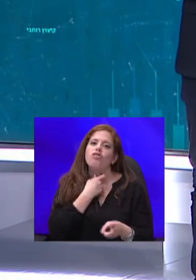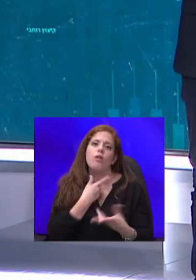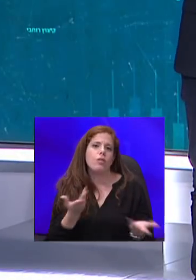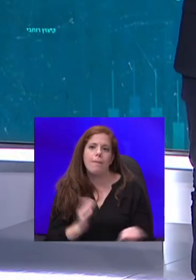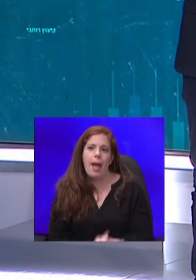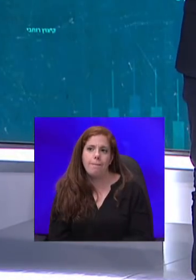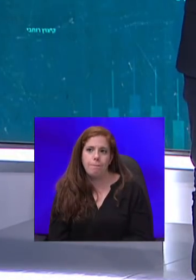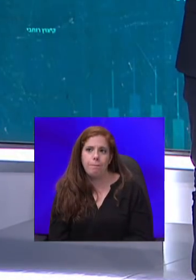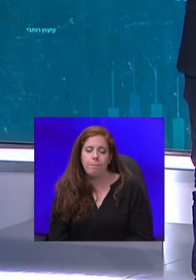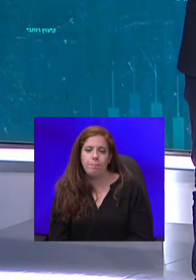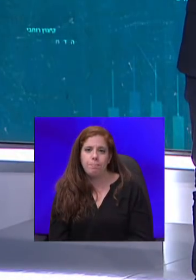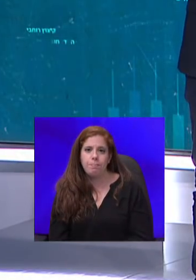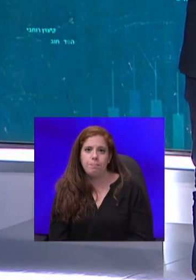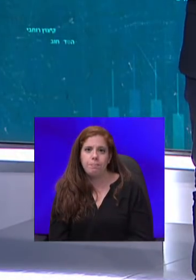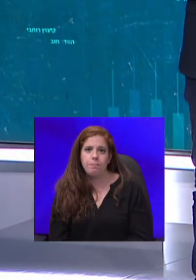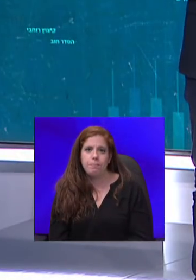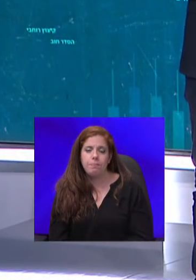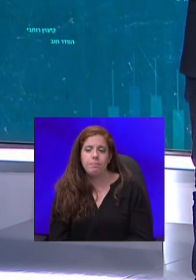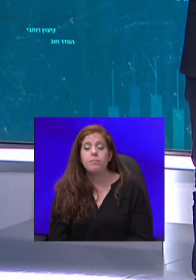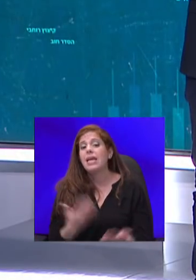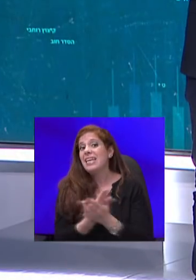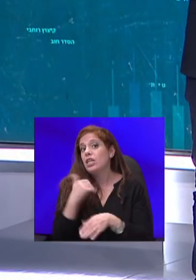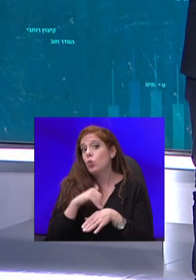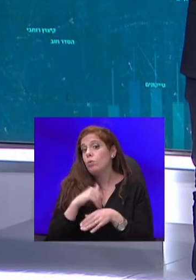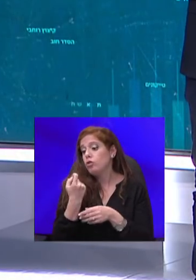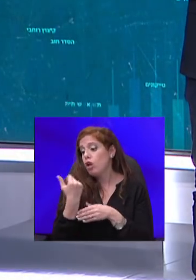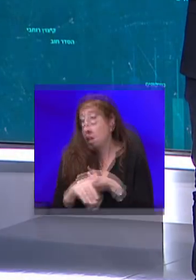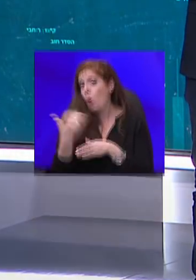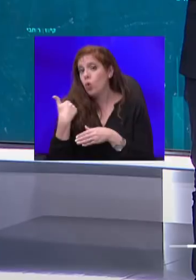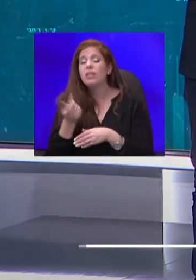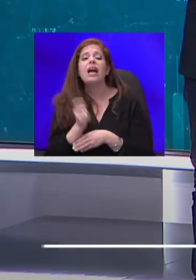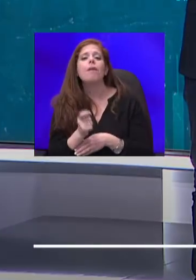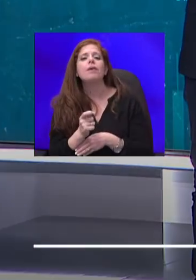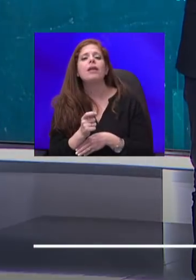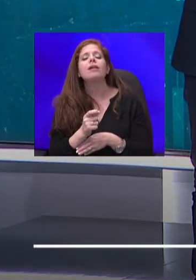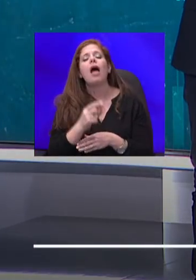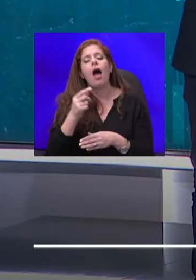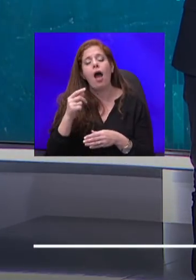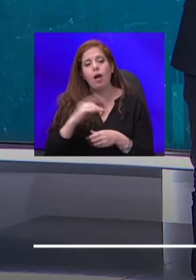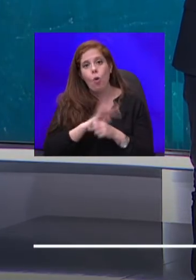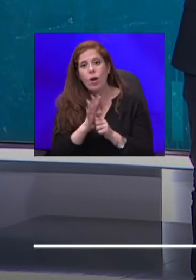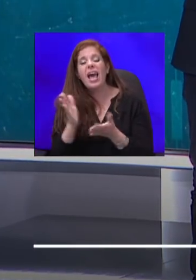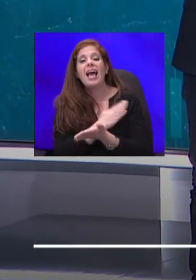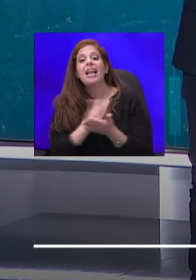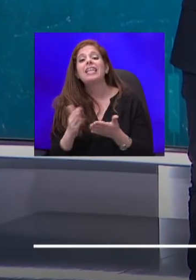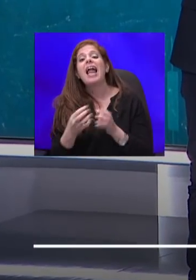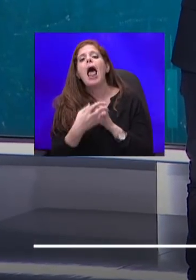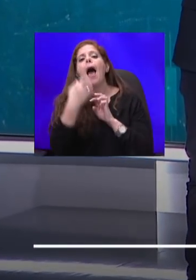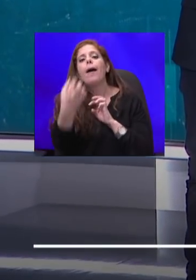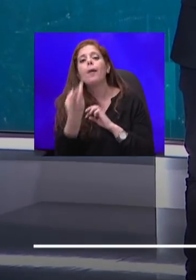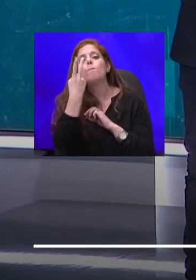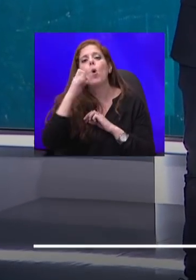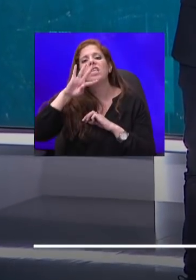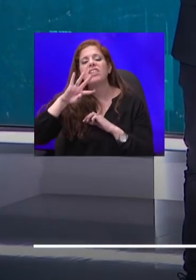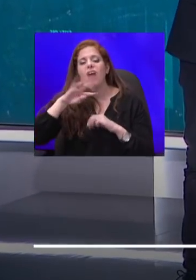אוקיי, דכון מהשניות האחרונות. קבינת הקורונה החליט להאריך את פיילוט הקניונים בעוד 24 שעות, כלומר עד הדיון הבא של הקבינט, מחר